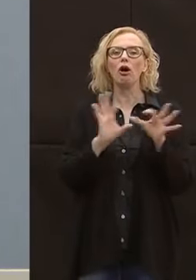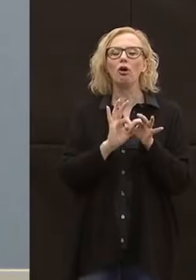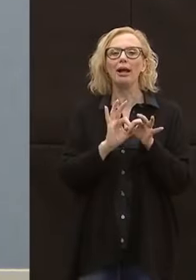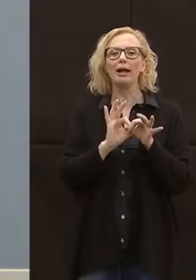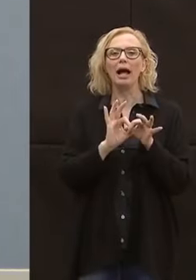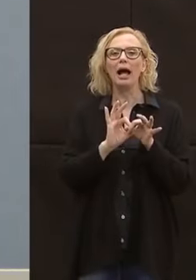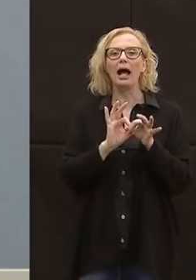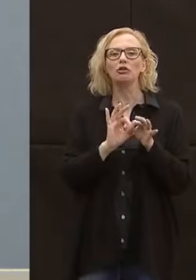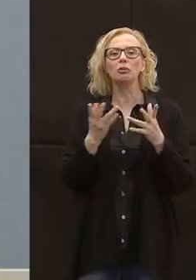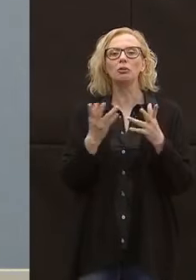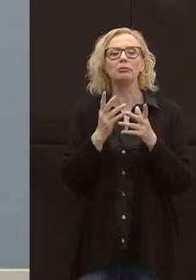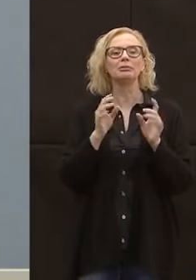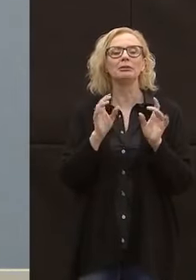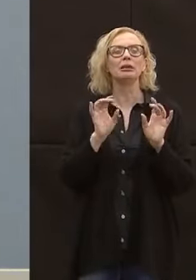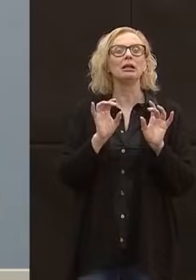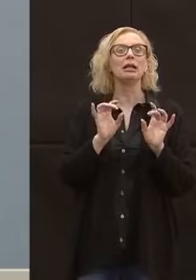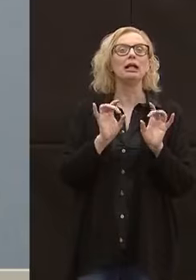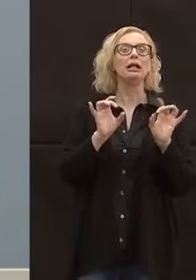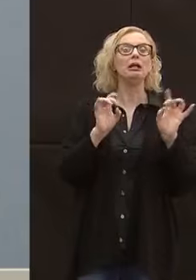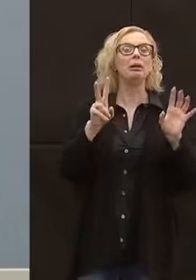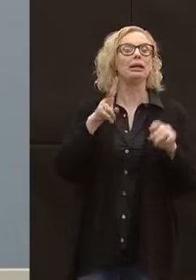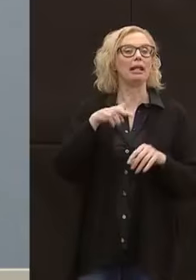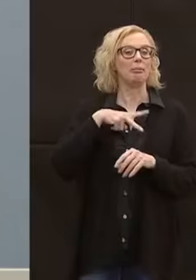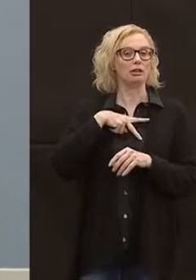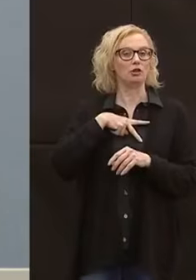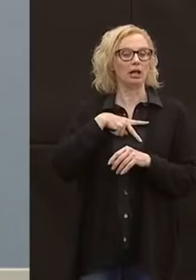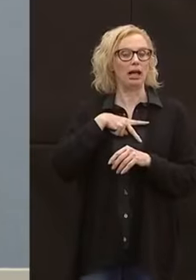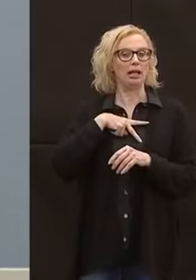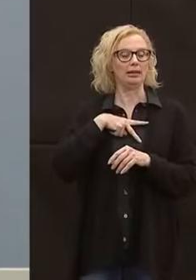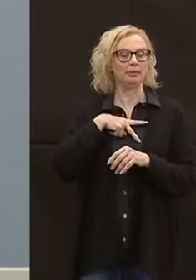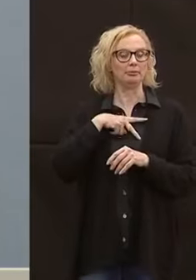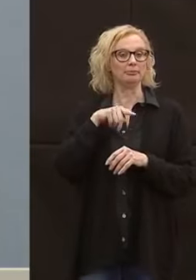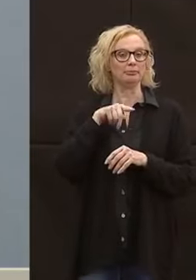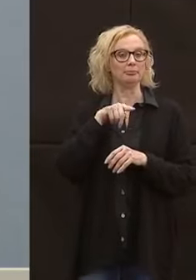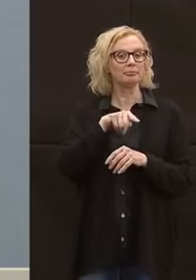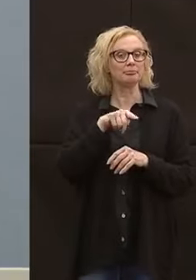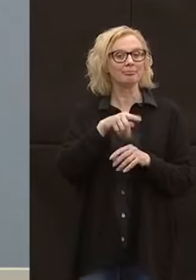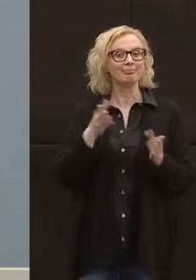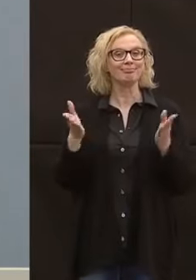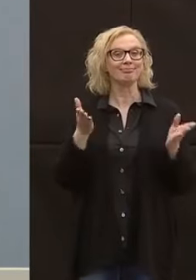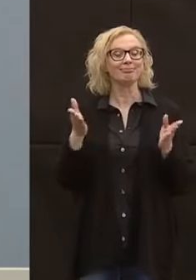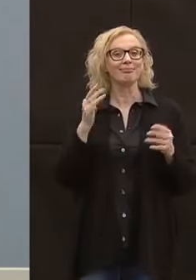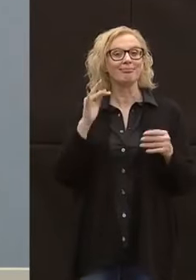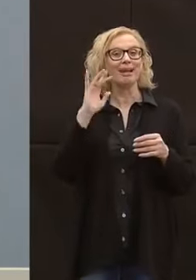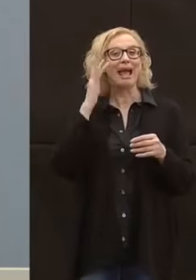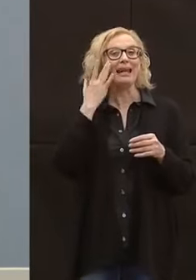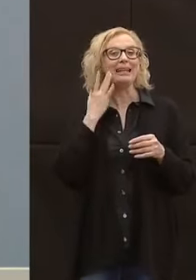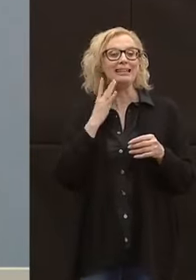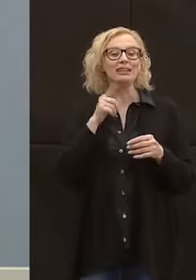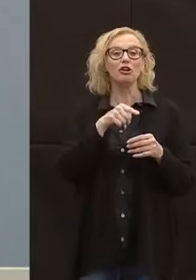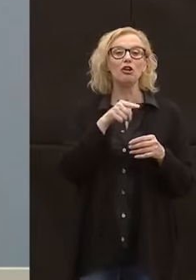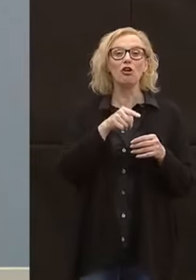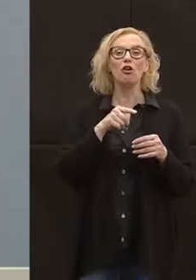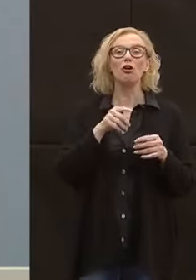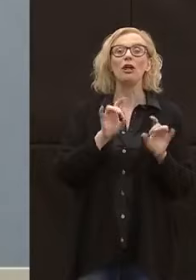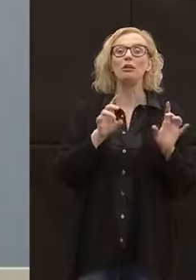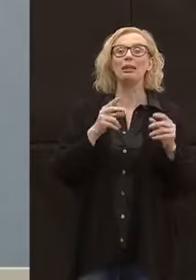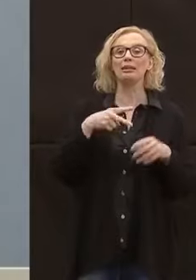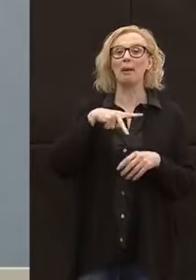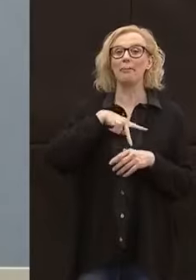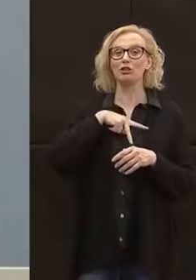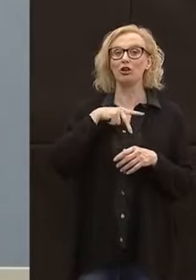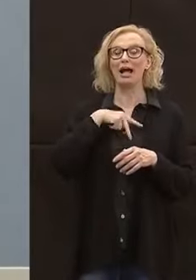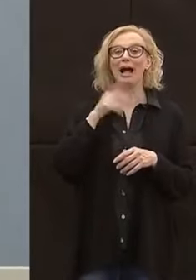diciamo, libertà individuali. E potenzialmente è quasi maggiore il rischio che c'è aprendo alle libertà individuali.